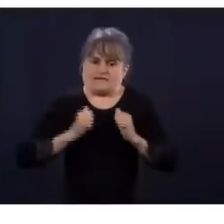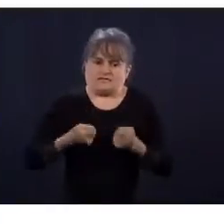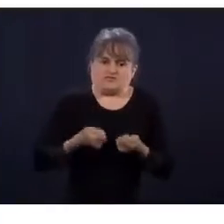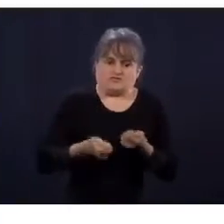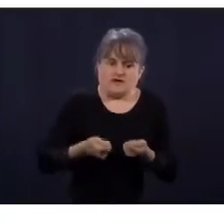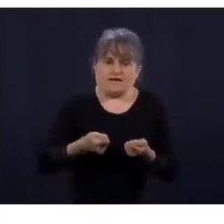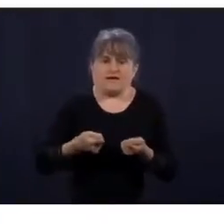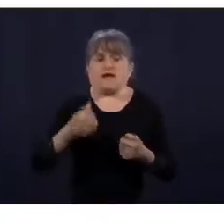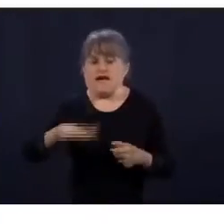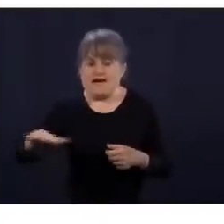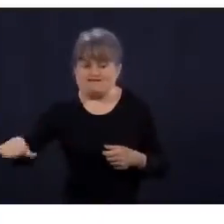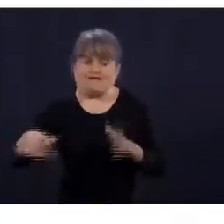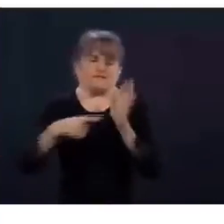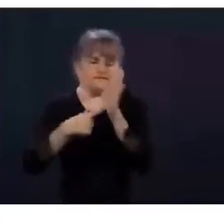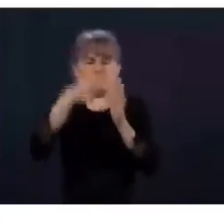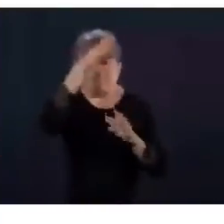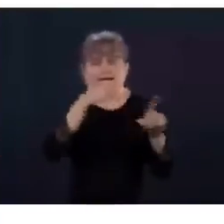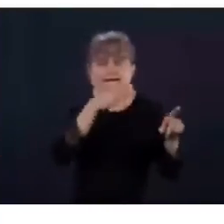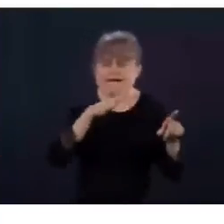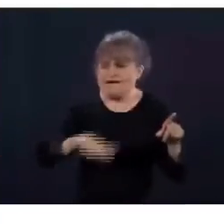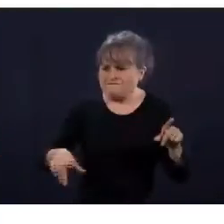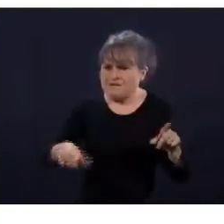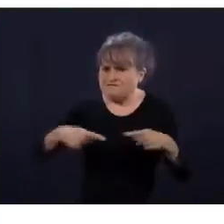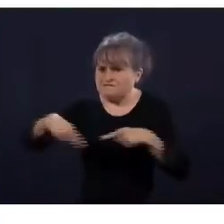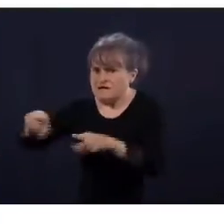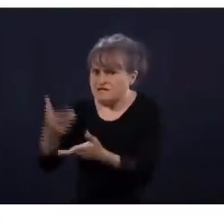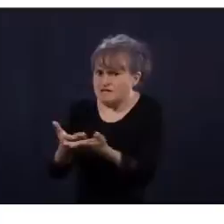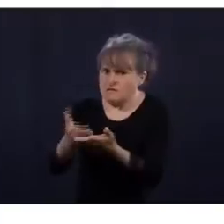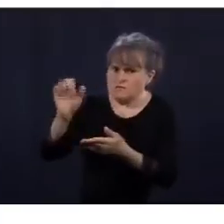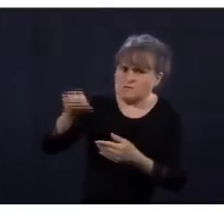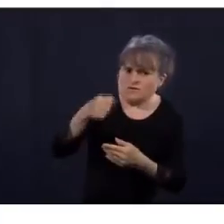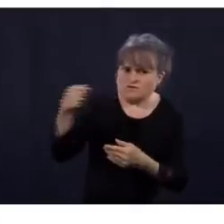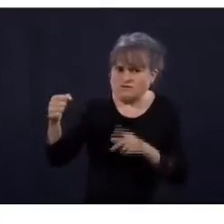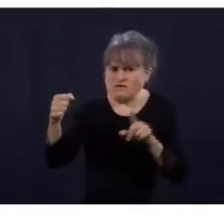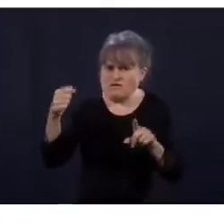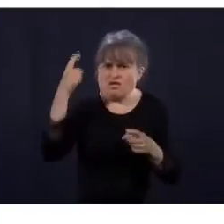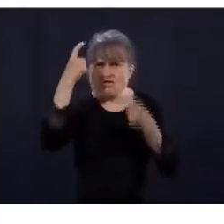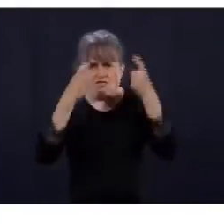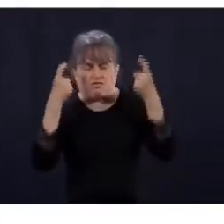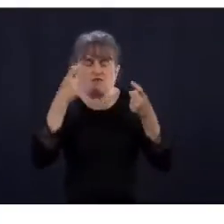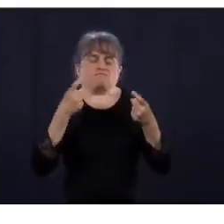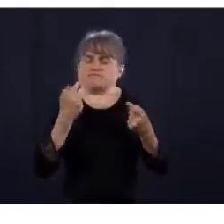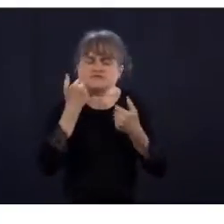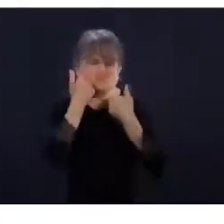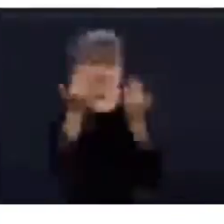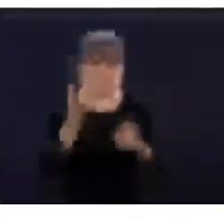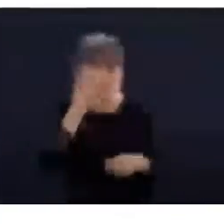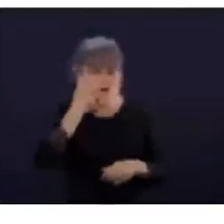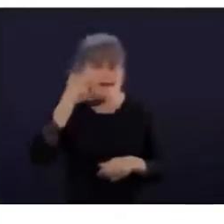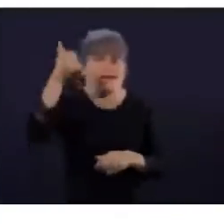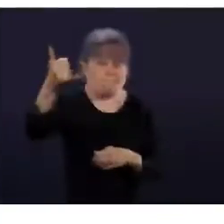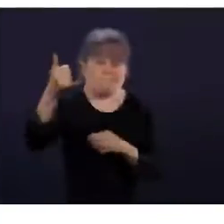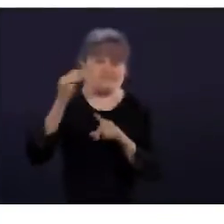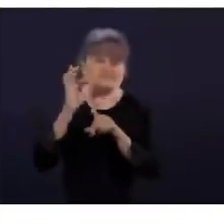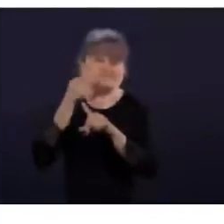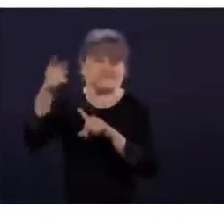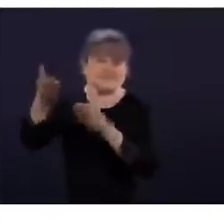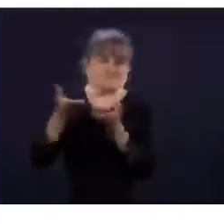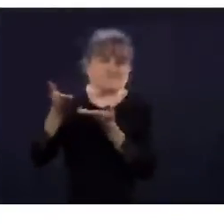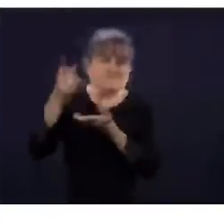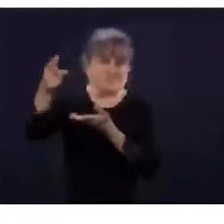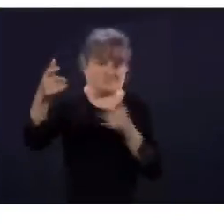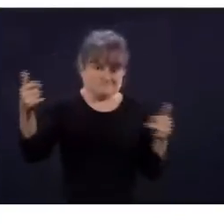Il ne faut pas les garder pour soi. Il faut être en mesure de le faire. Et puis, je pense aussi qu'on va, tout en suivant le confinement,